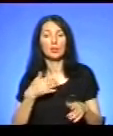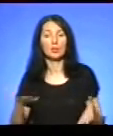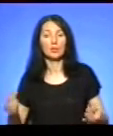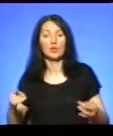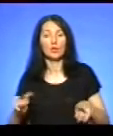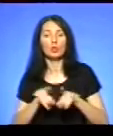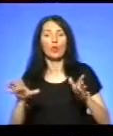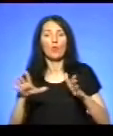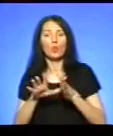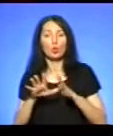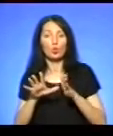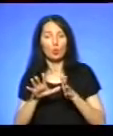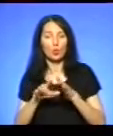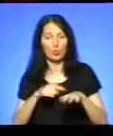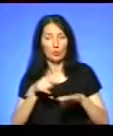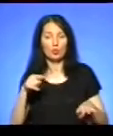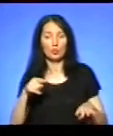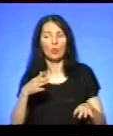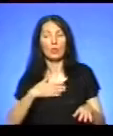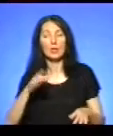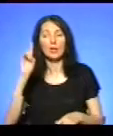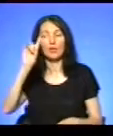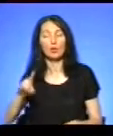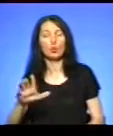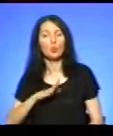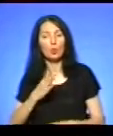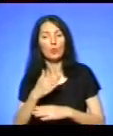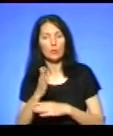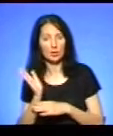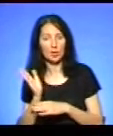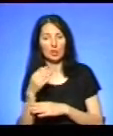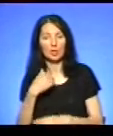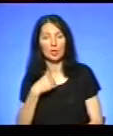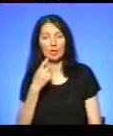током. Або в мене вікно було чуть-чуть привідкрите, і я